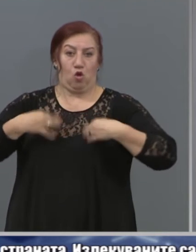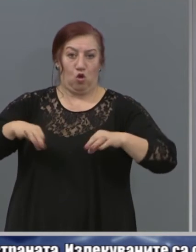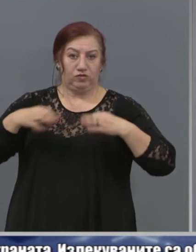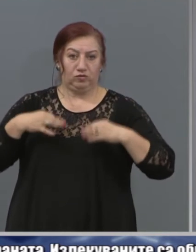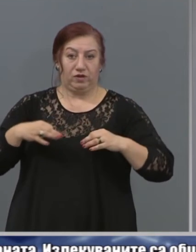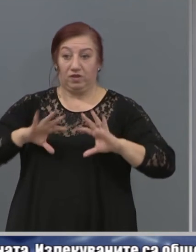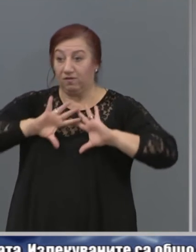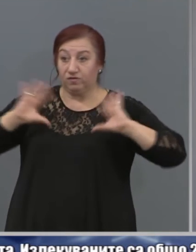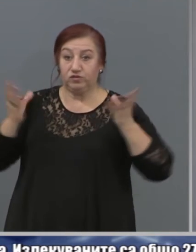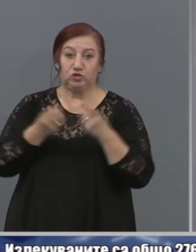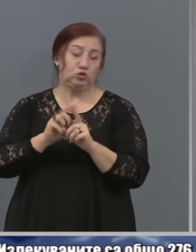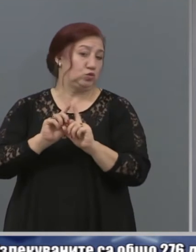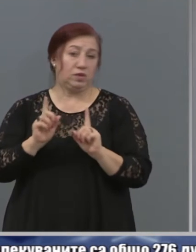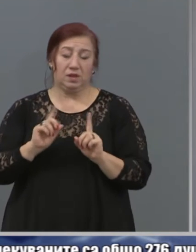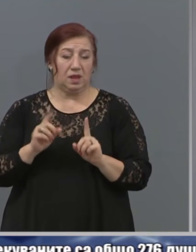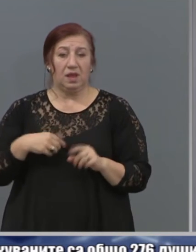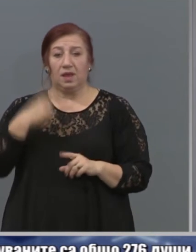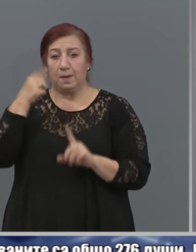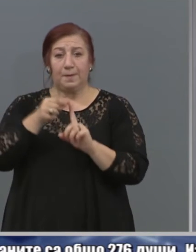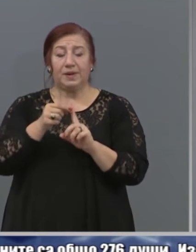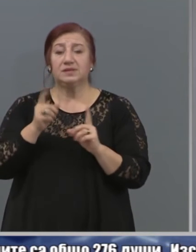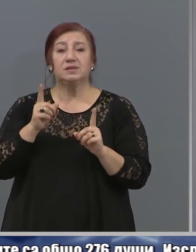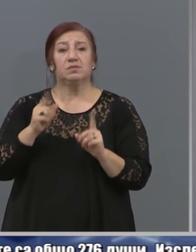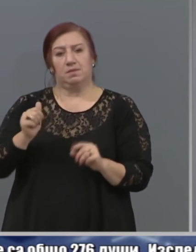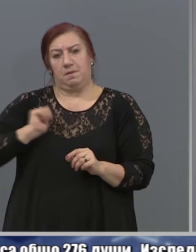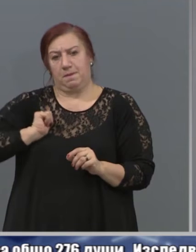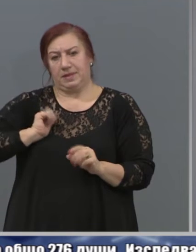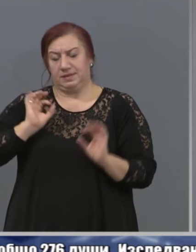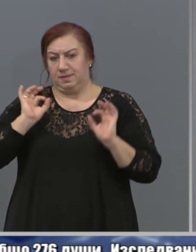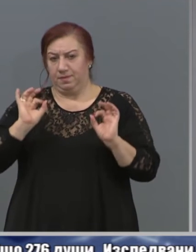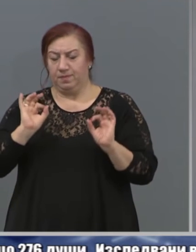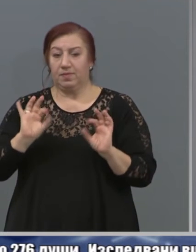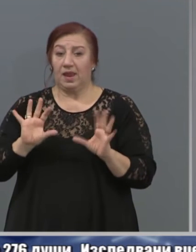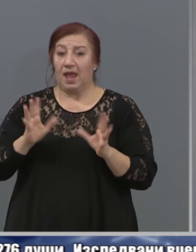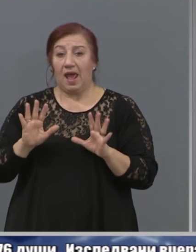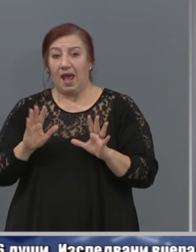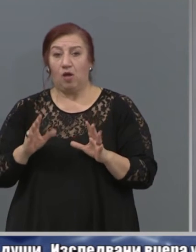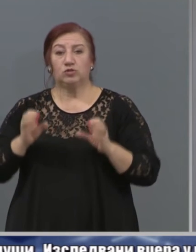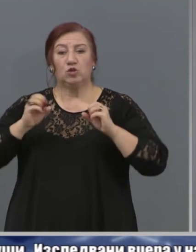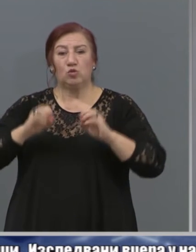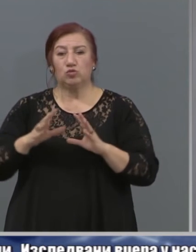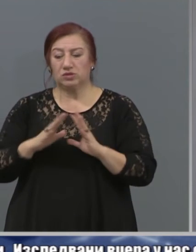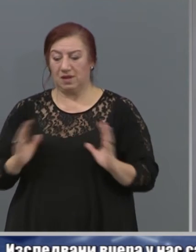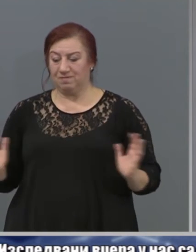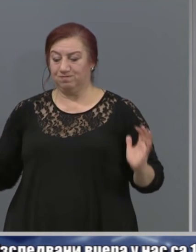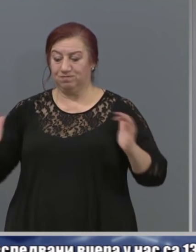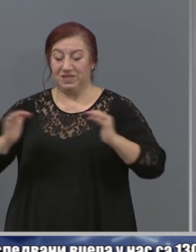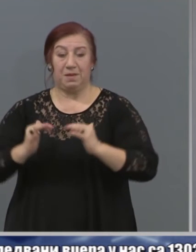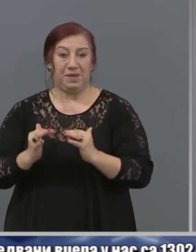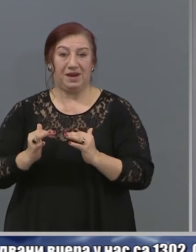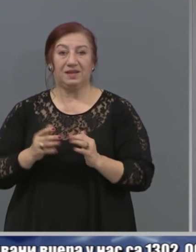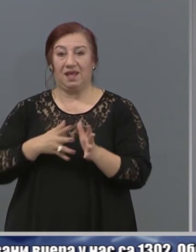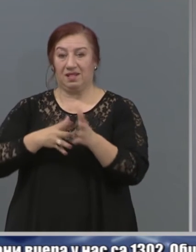Един от принципите, който се спазва, това е, ако се допуска някакво събиране на известен брой хора,